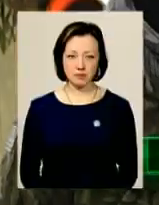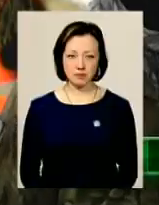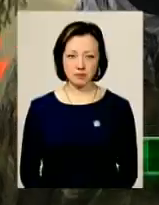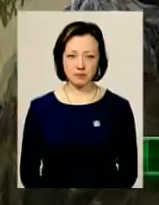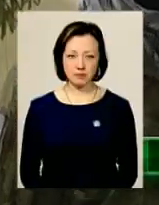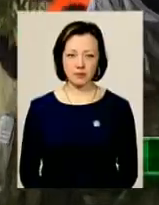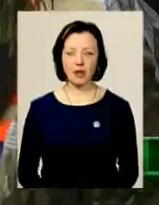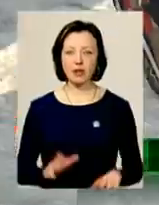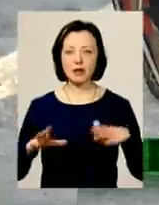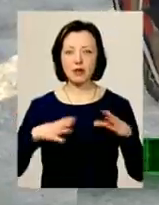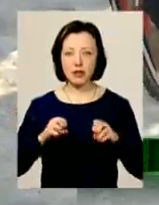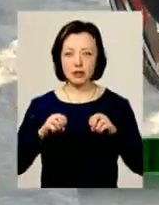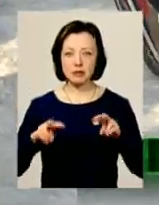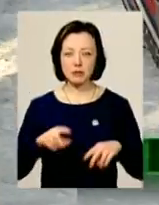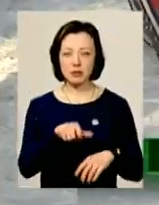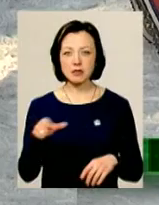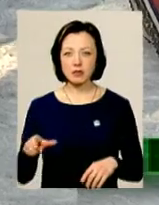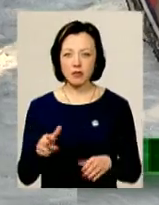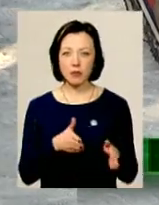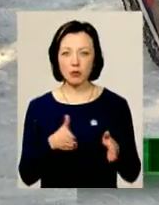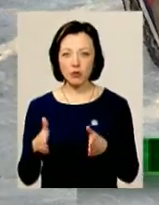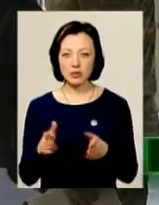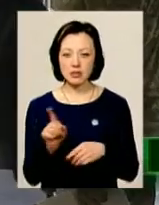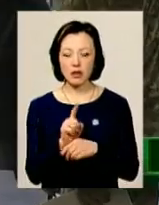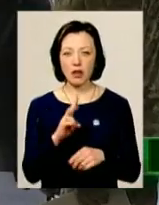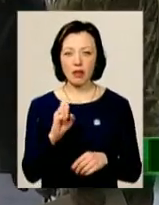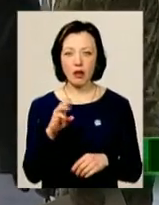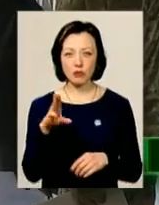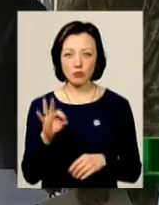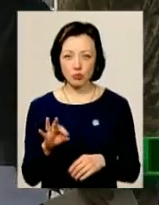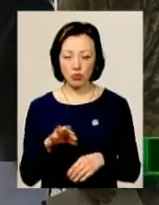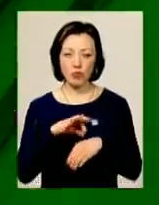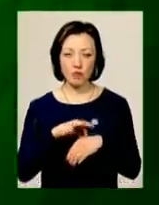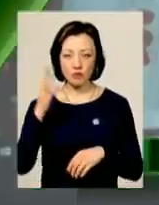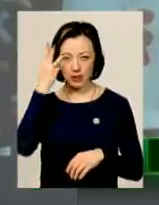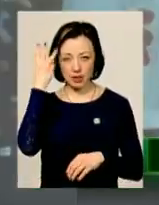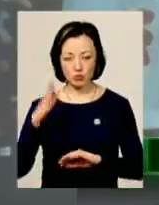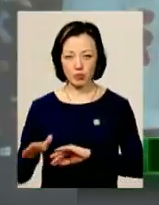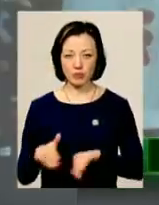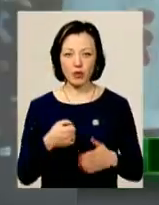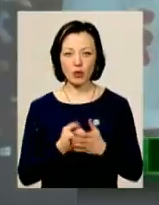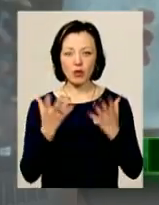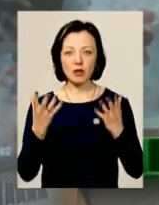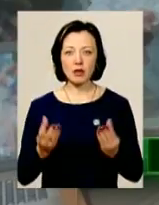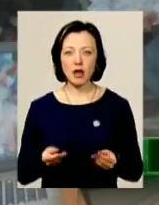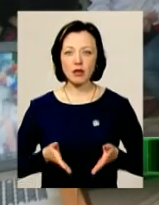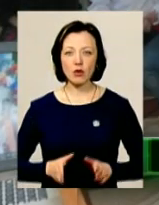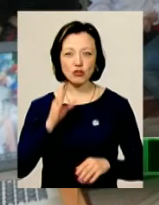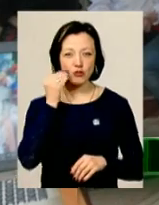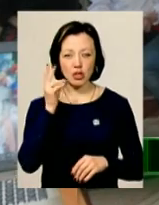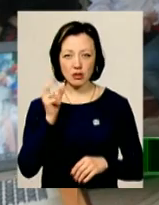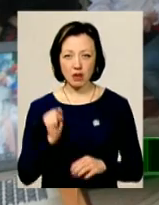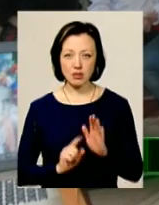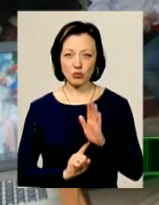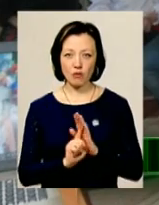Тренування спеців. Кваліфікаційний курс підготовки за стандартами НАТО проходить у Хмельницькому. До дня народження Кобзаря в